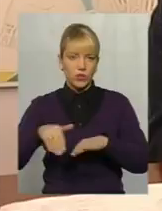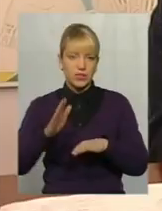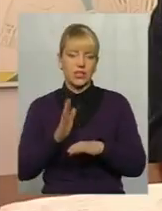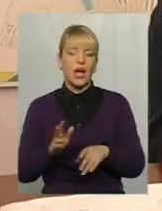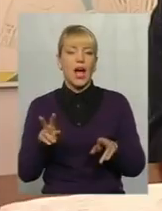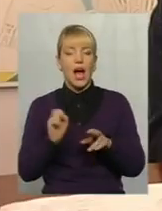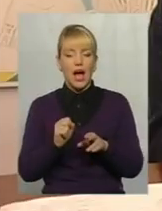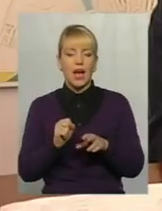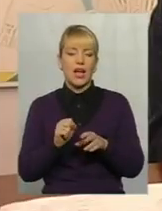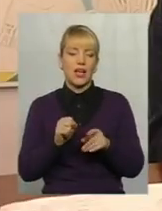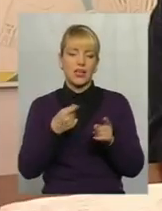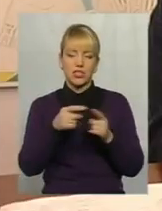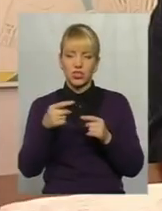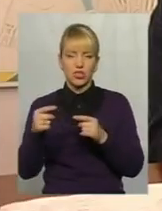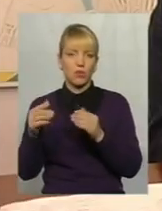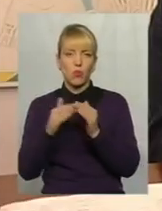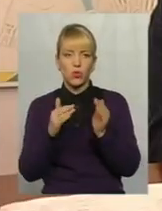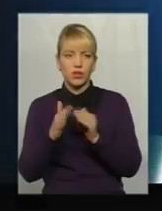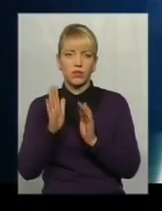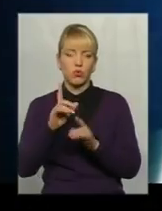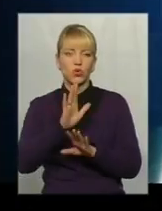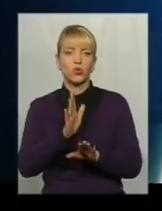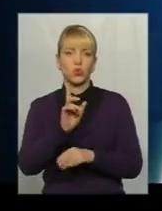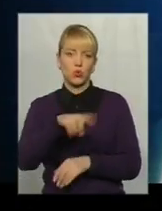будинки будуть мати тільки номер.